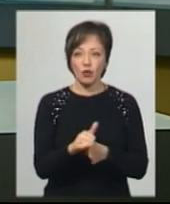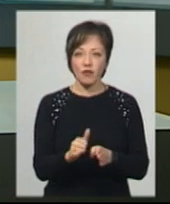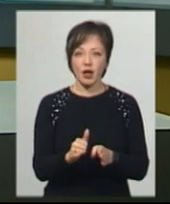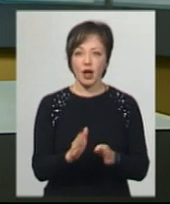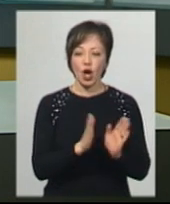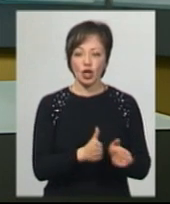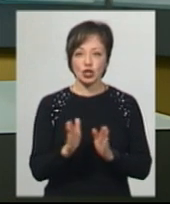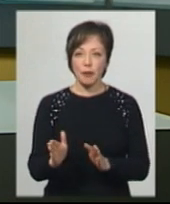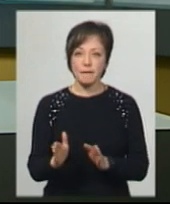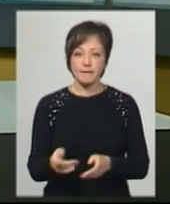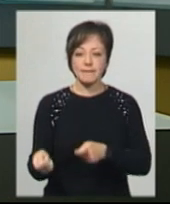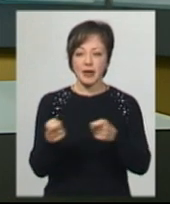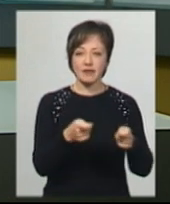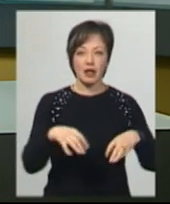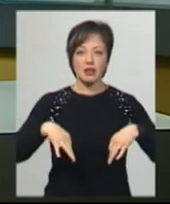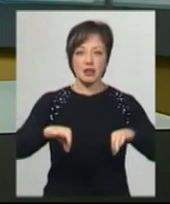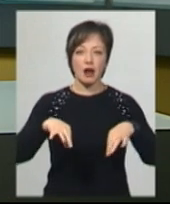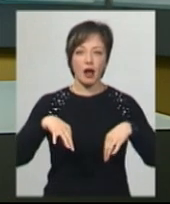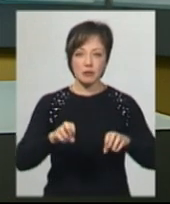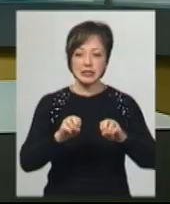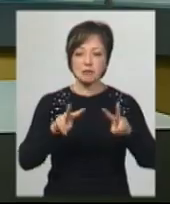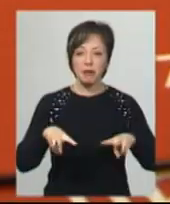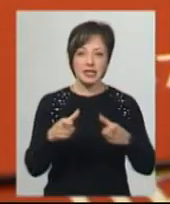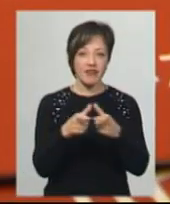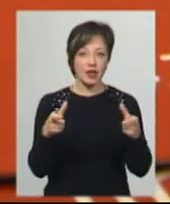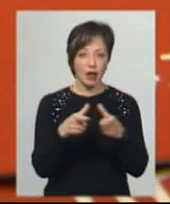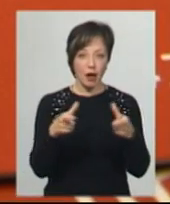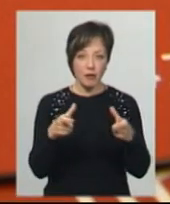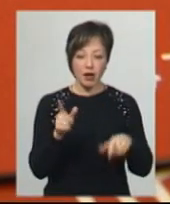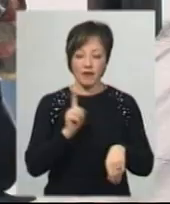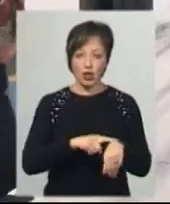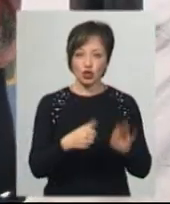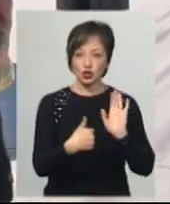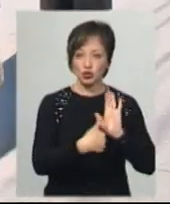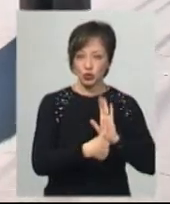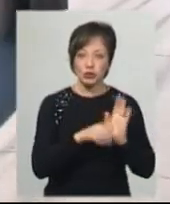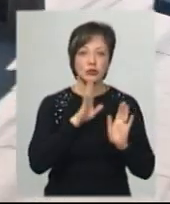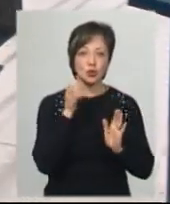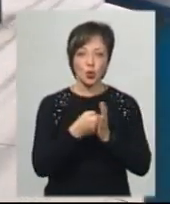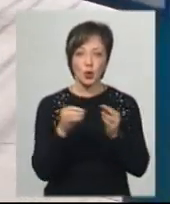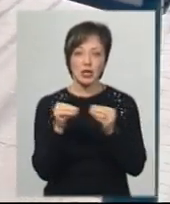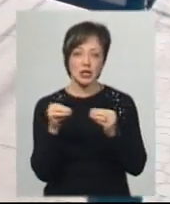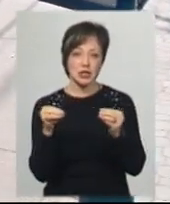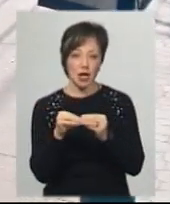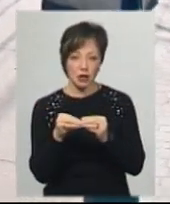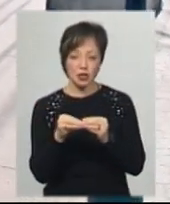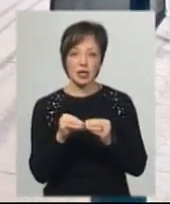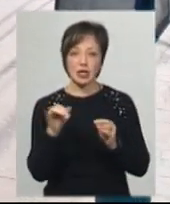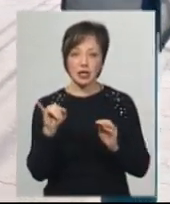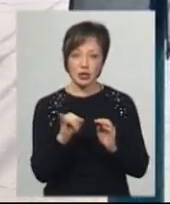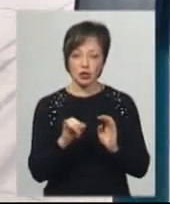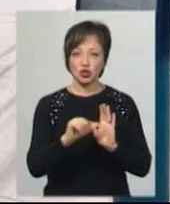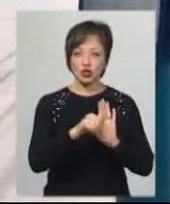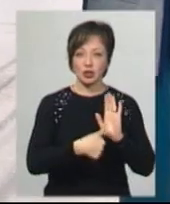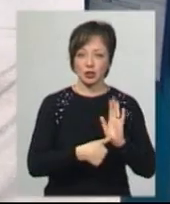перевезення громадським електротранспортом за спецквитками. У годину пік, а саме з 6 до 10 години вранці та з